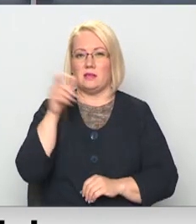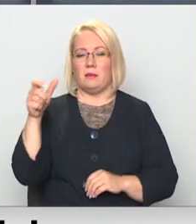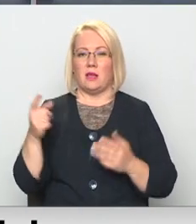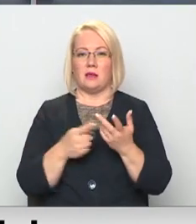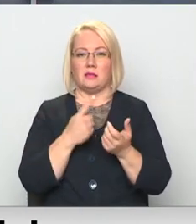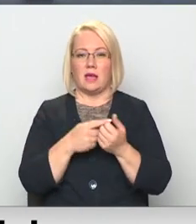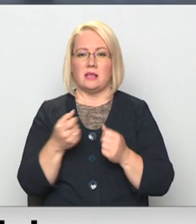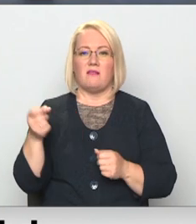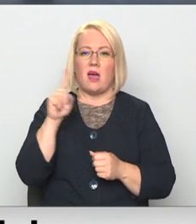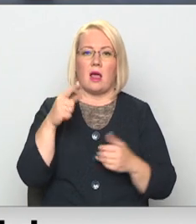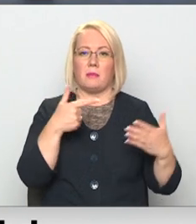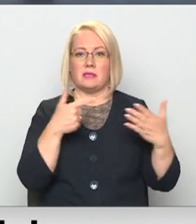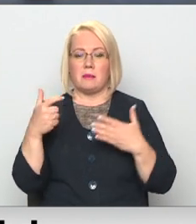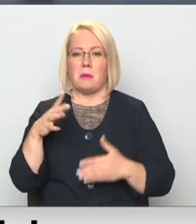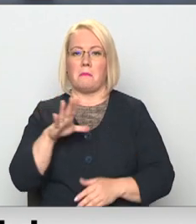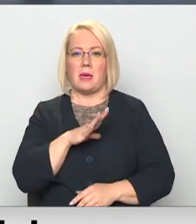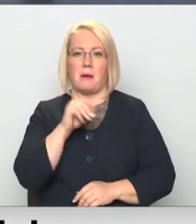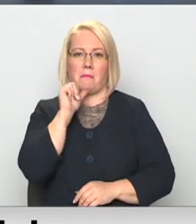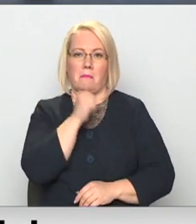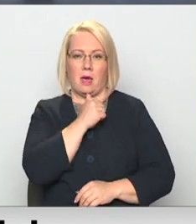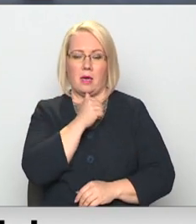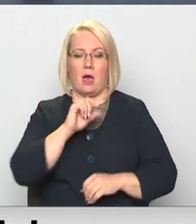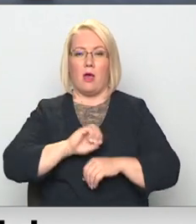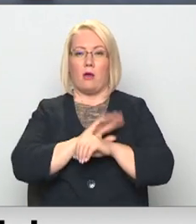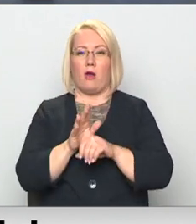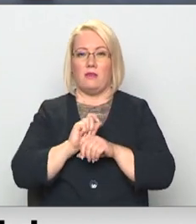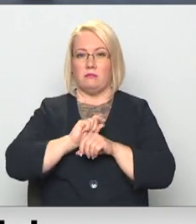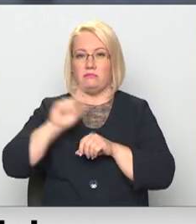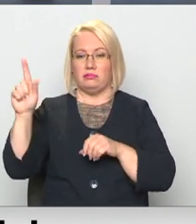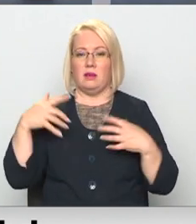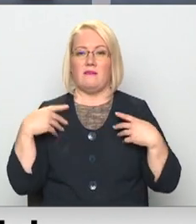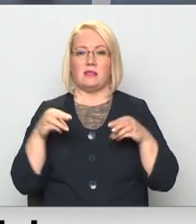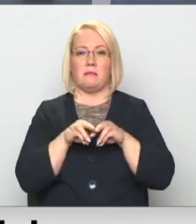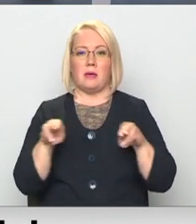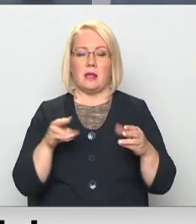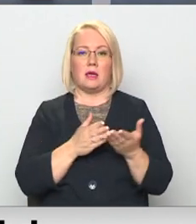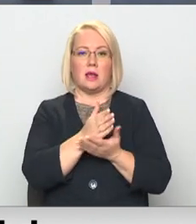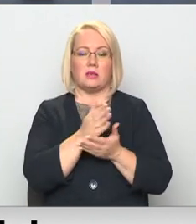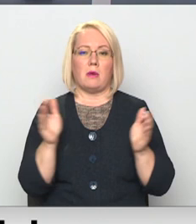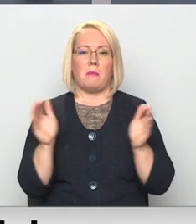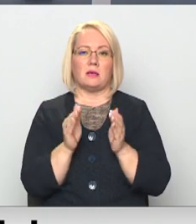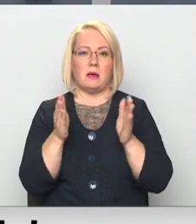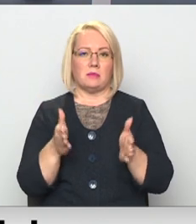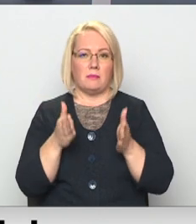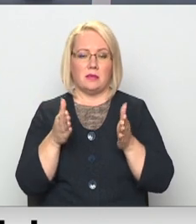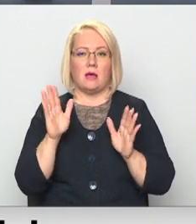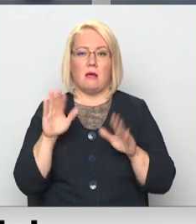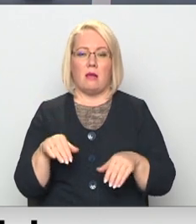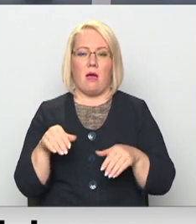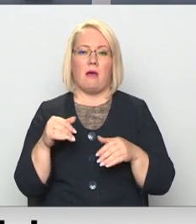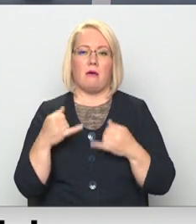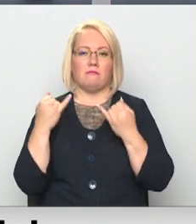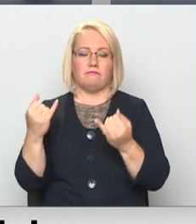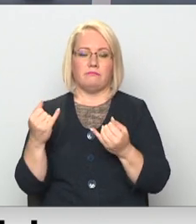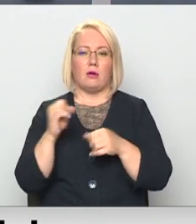lielāks par 700 bija maijā. Vīrusam uzliesmojotu Veselības ministriju vērsusies pie mazajām slimnīcām, lai tās atvēla